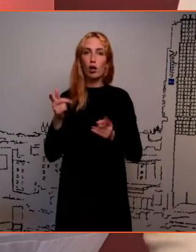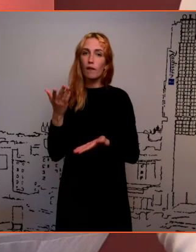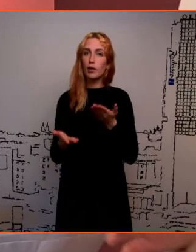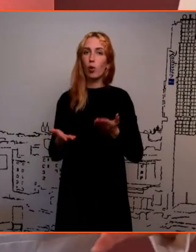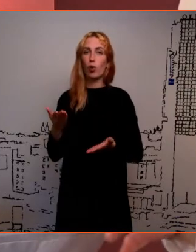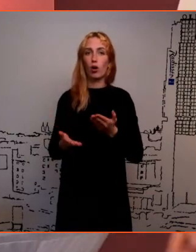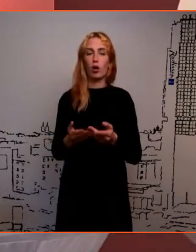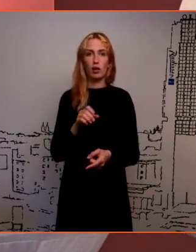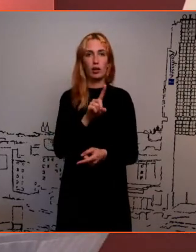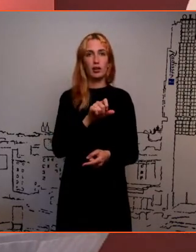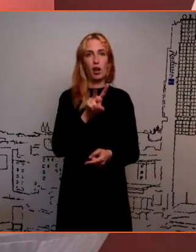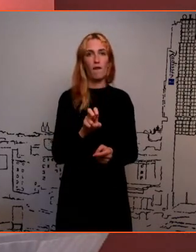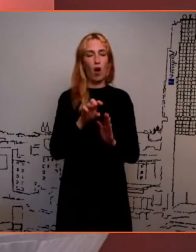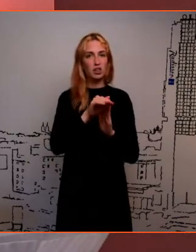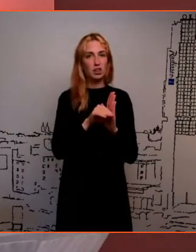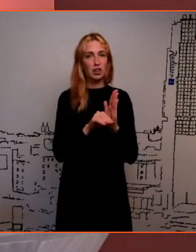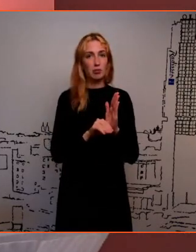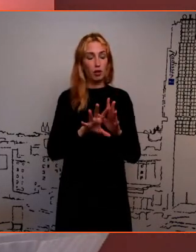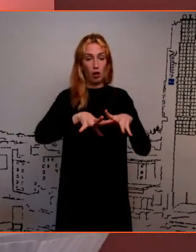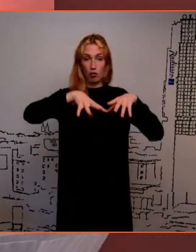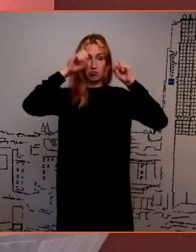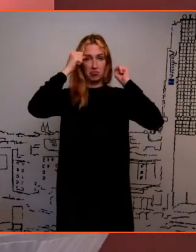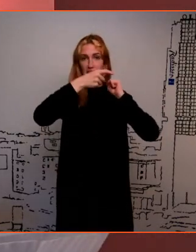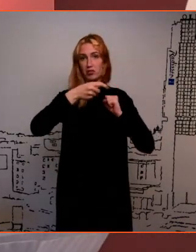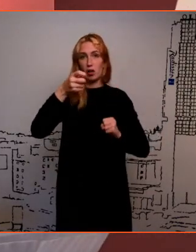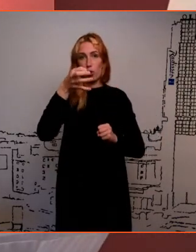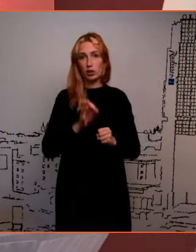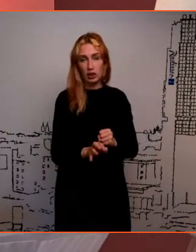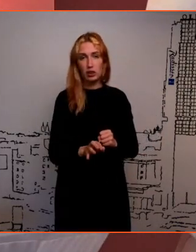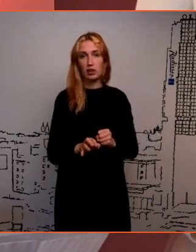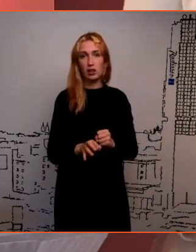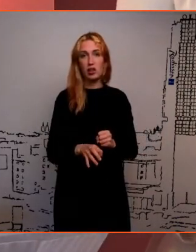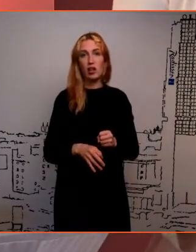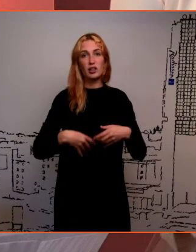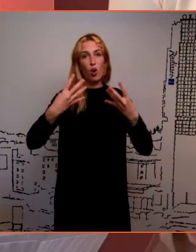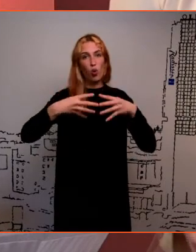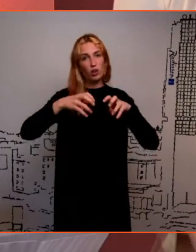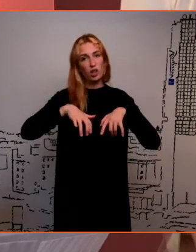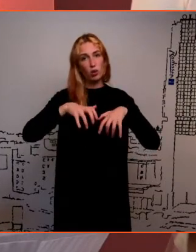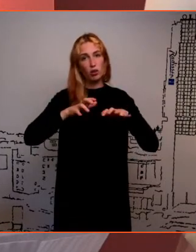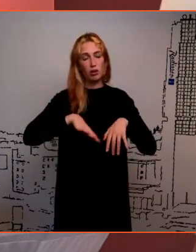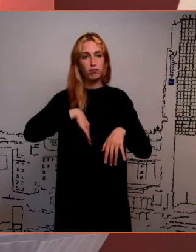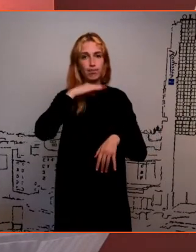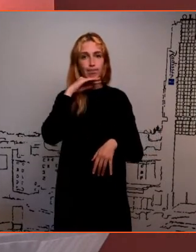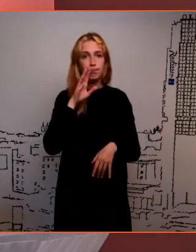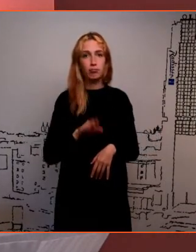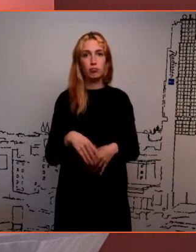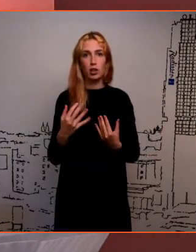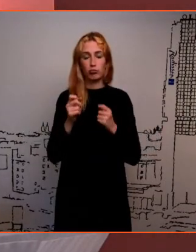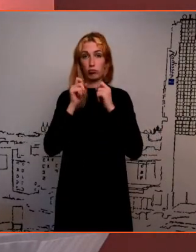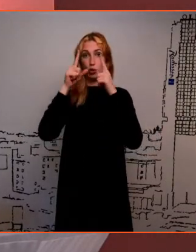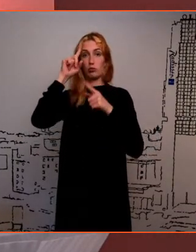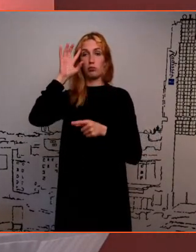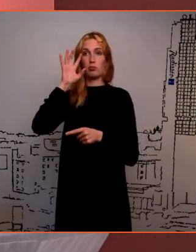selle javascripti tähelikult omandanud, et plakoodikirjutamine minu ajaks ammendub ja ma üllatusega avastan, et mulle